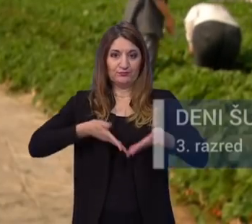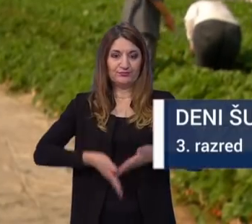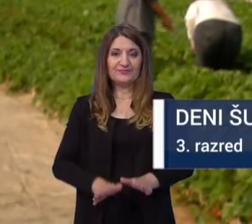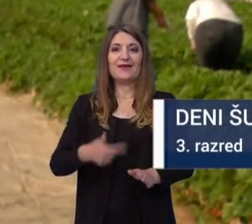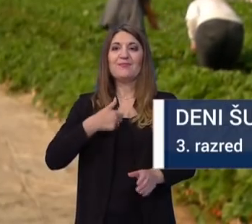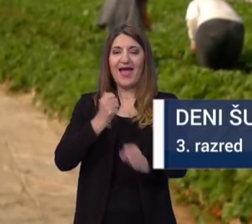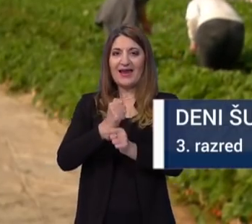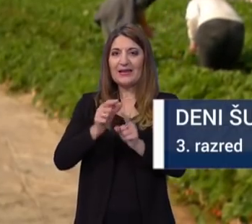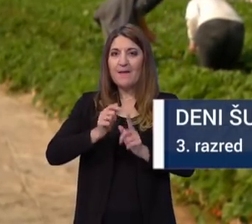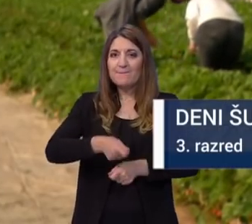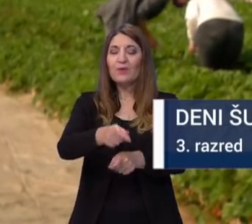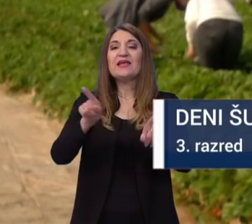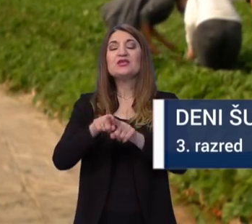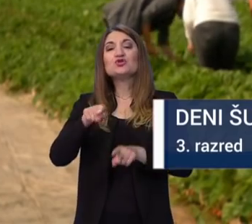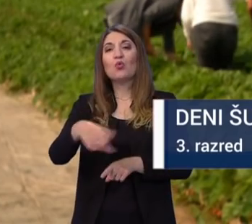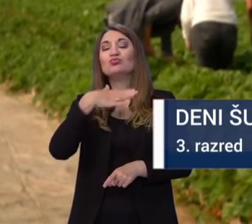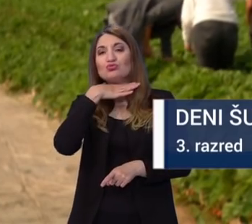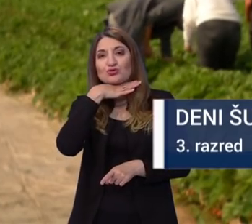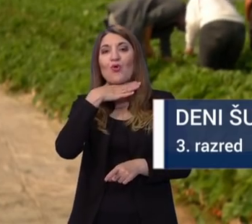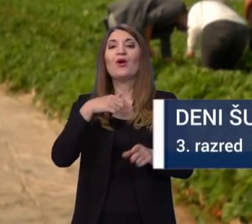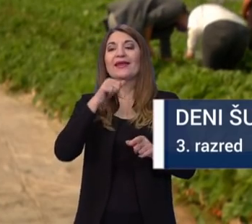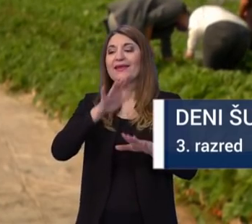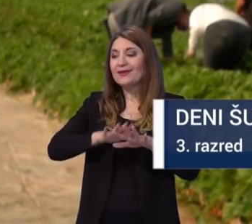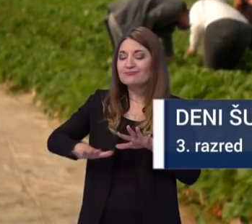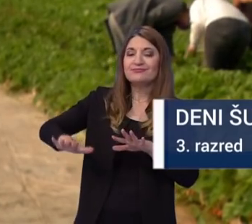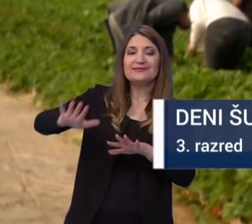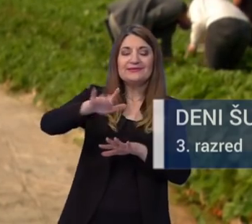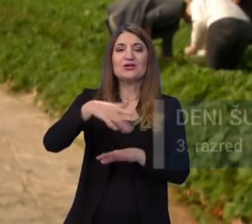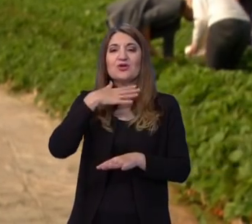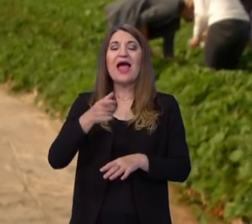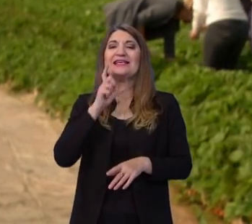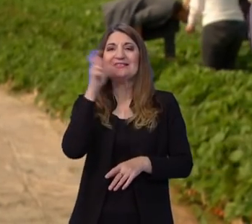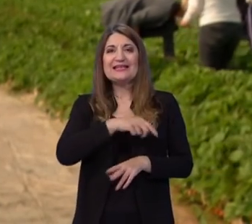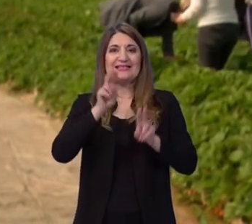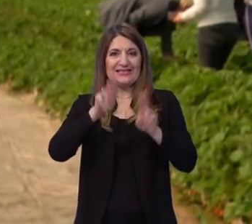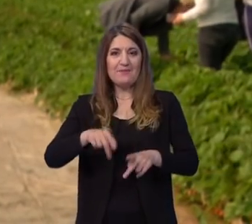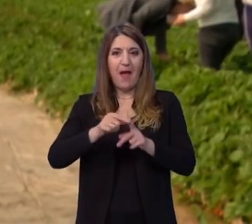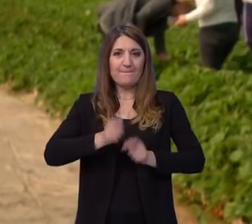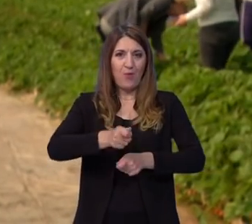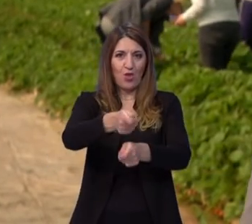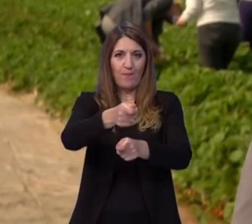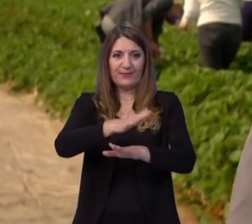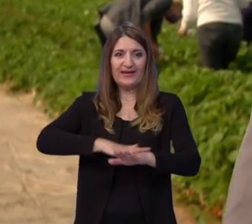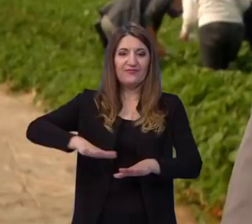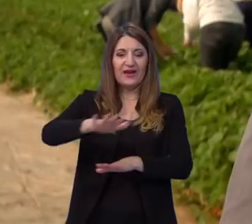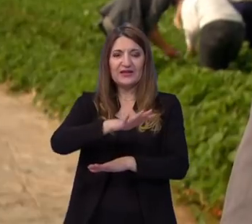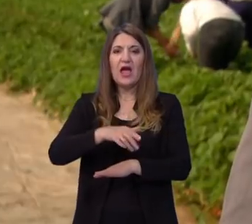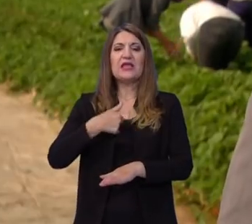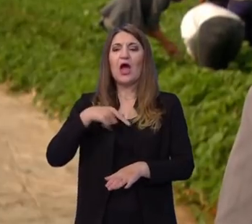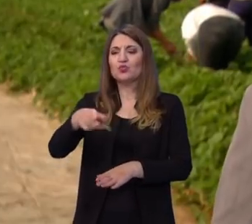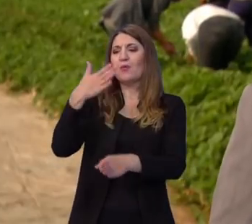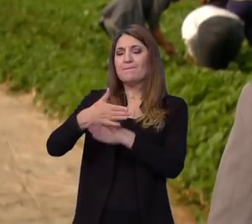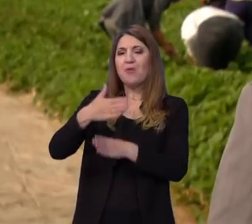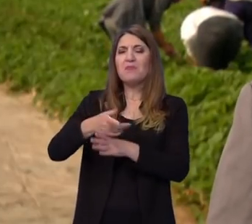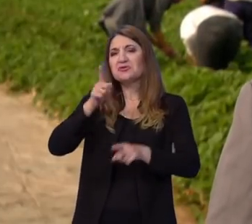inače poljuprivrednom i u škole i okolo škole. Kako bi rekao, stric ima poljuprivredno imanje. Pomažem